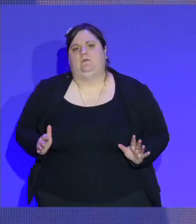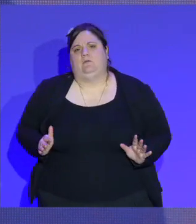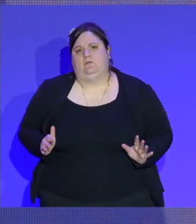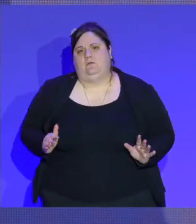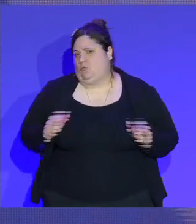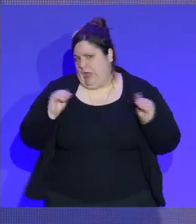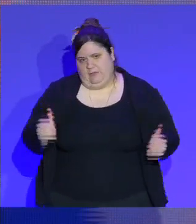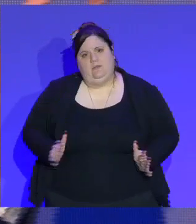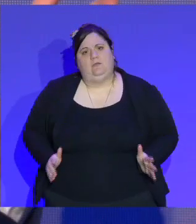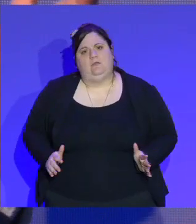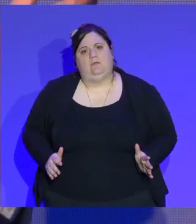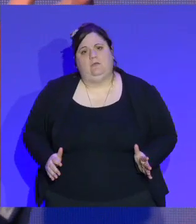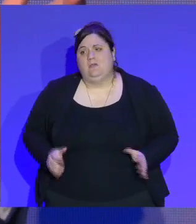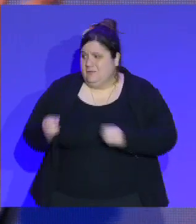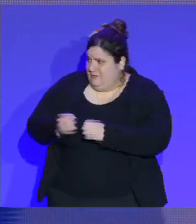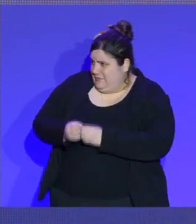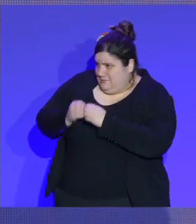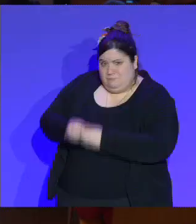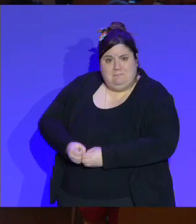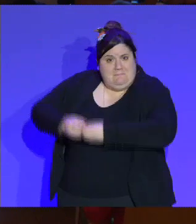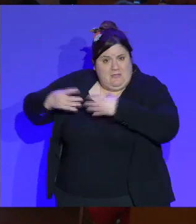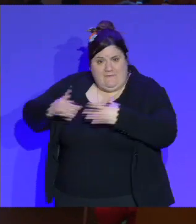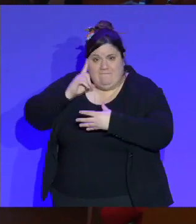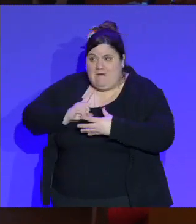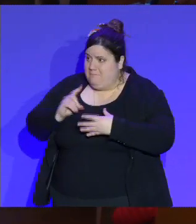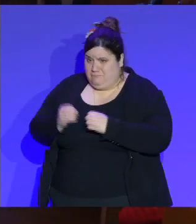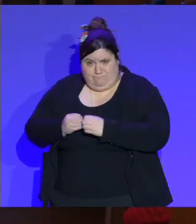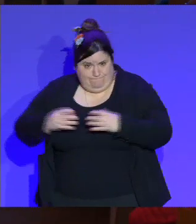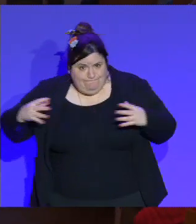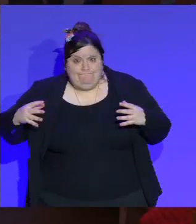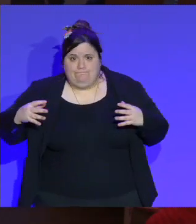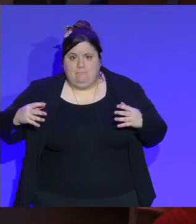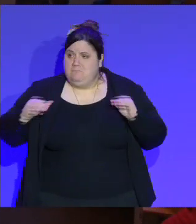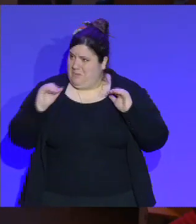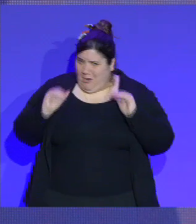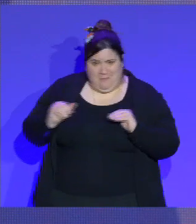la majorité, c'est quand même toujours une aberration démocratique. Deuxièmement,